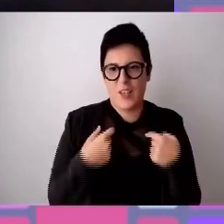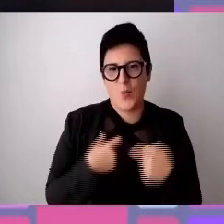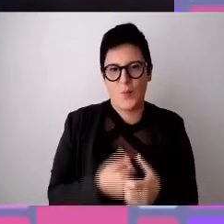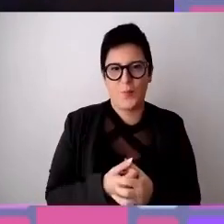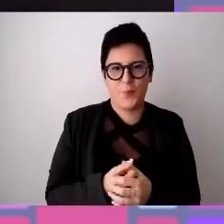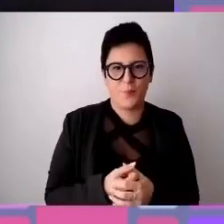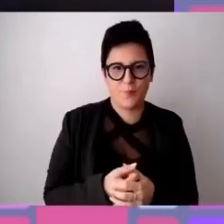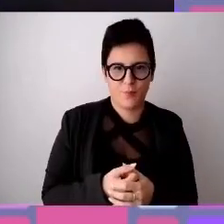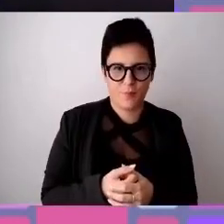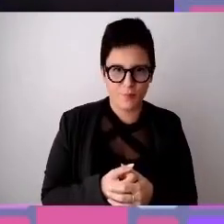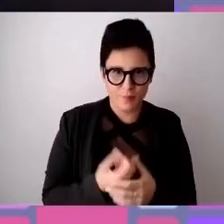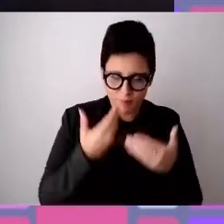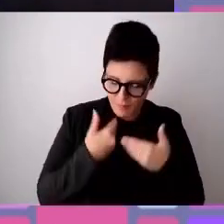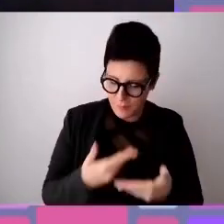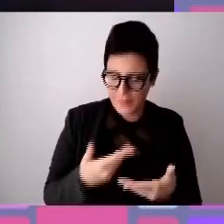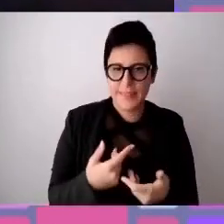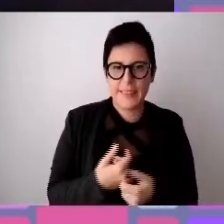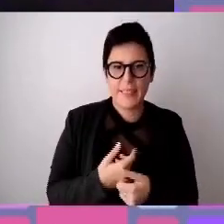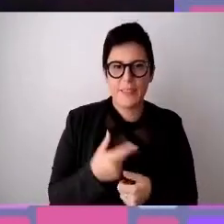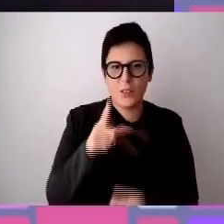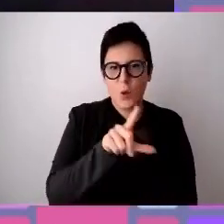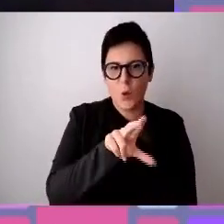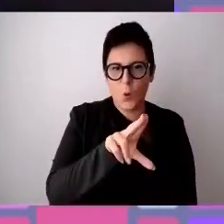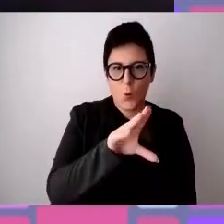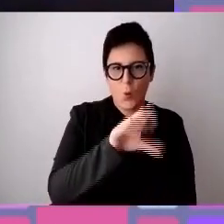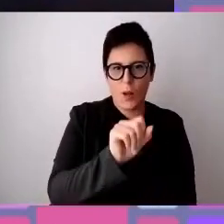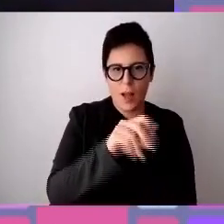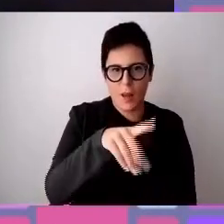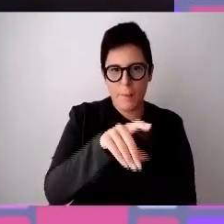A tutti, intanto mi presento brevemente. Io sono Luca Paiardi,